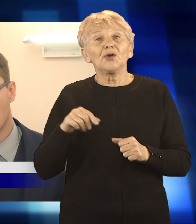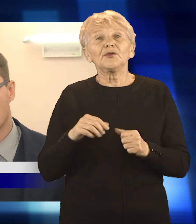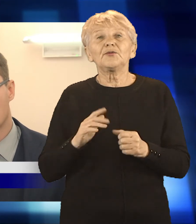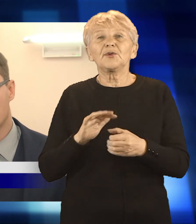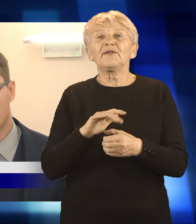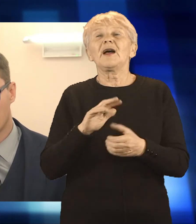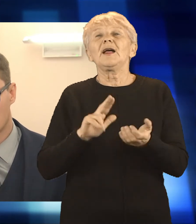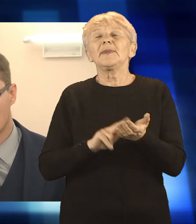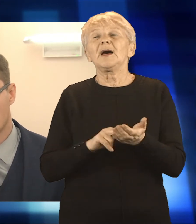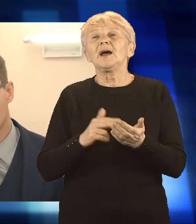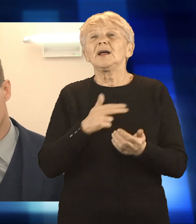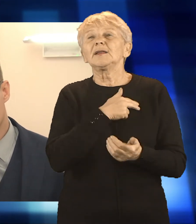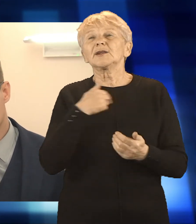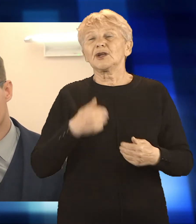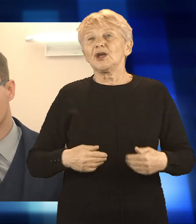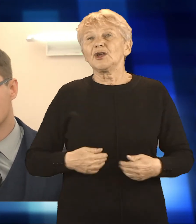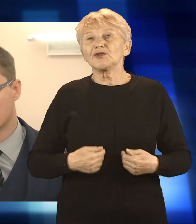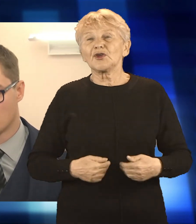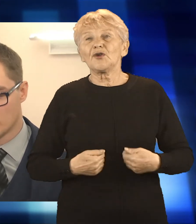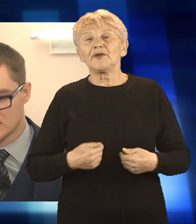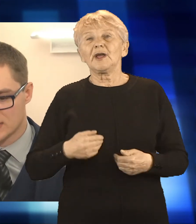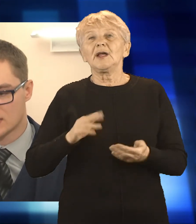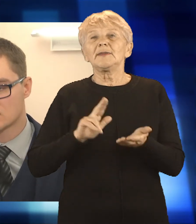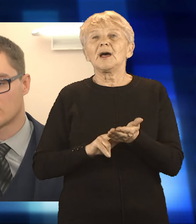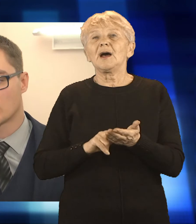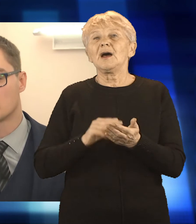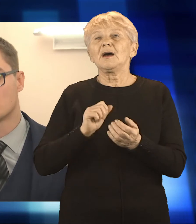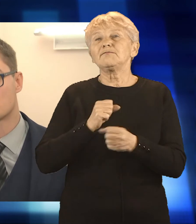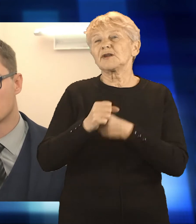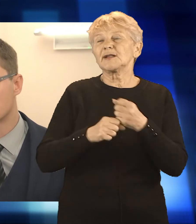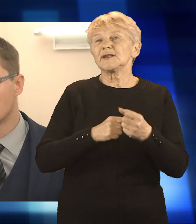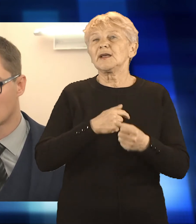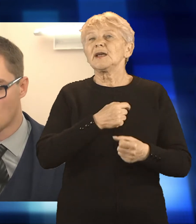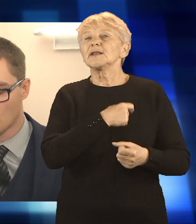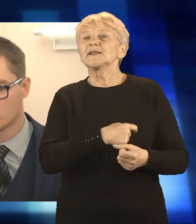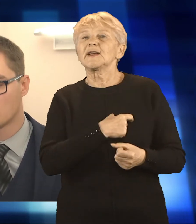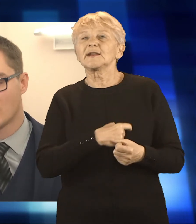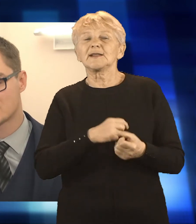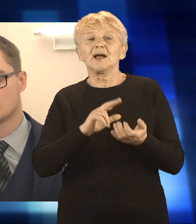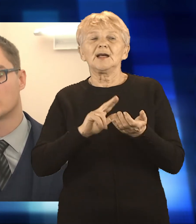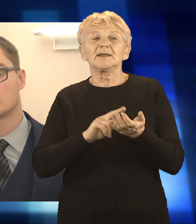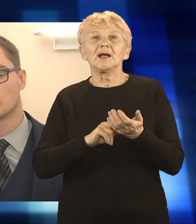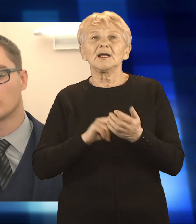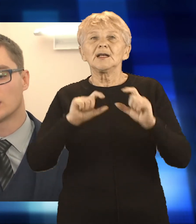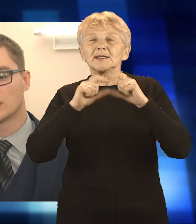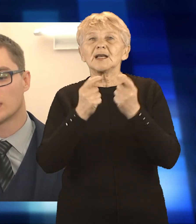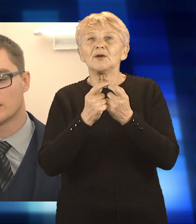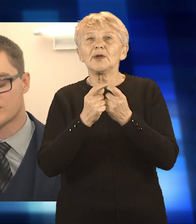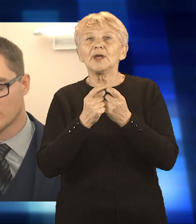powoduje udary mózgu, zawały mięśnia sercowego, zaostrzenie przewlekłych chorób typu astmę,